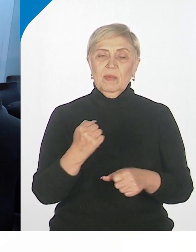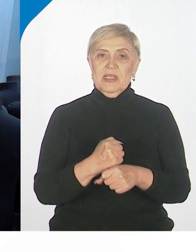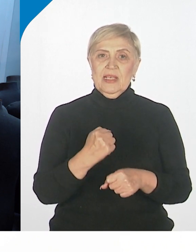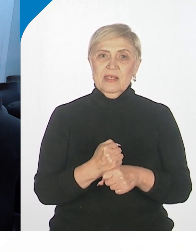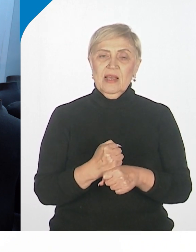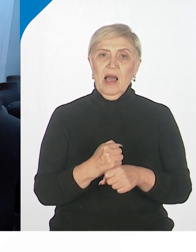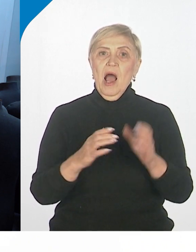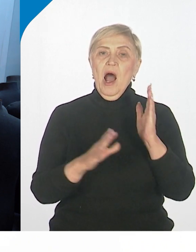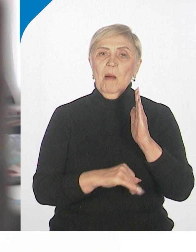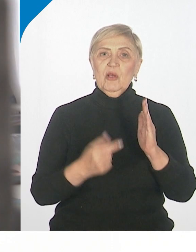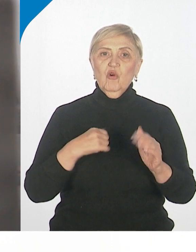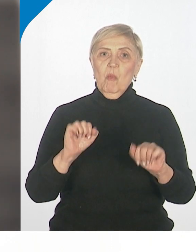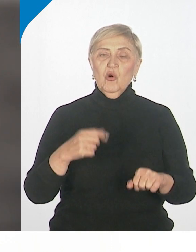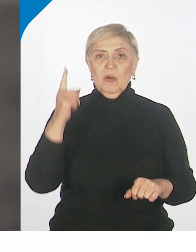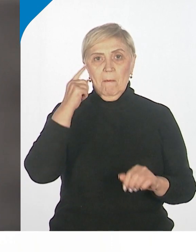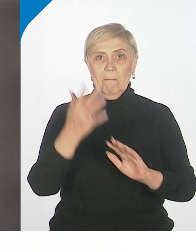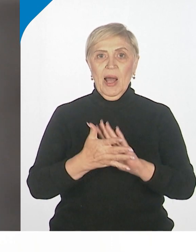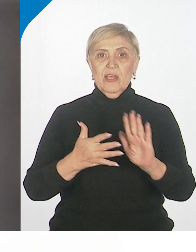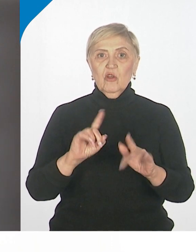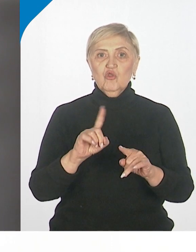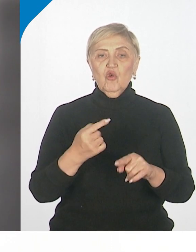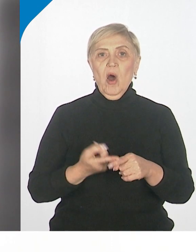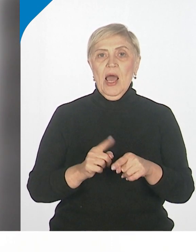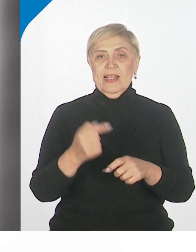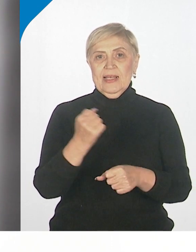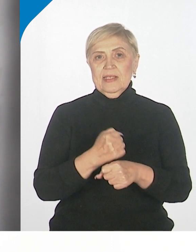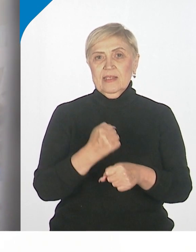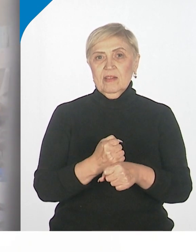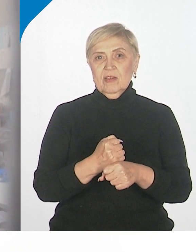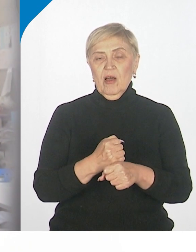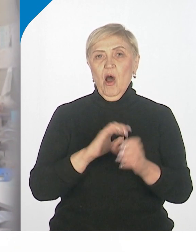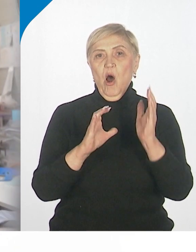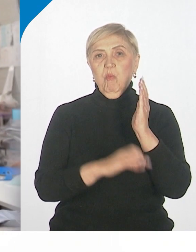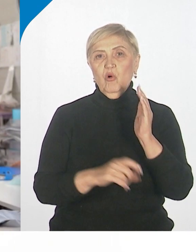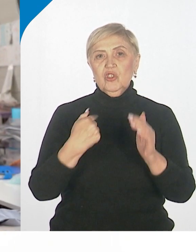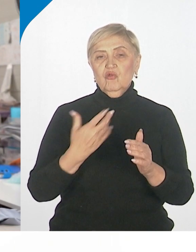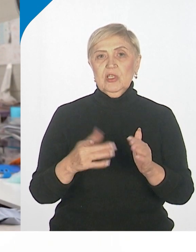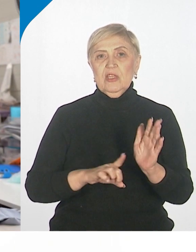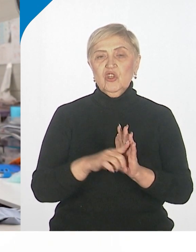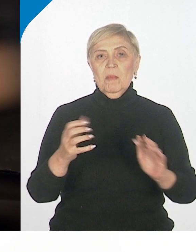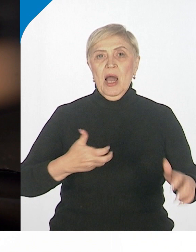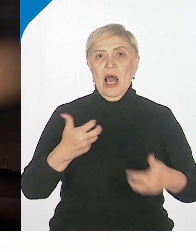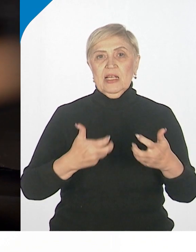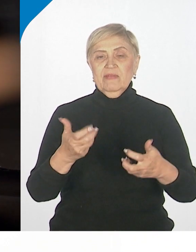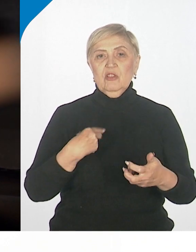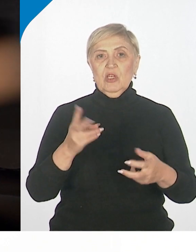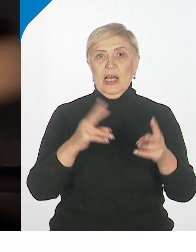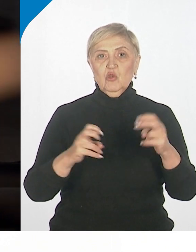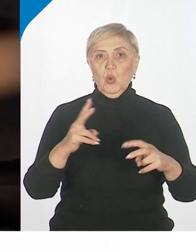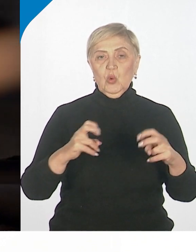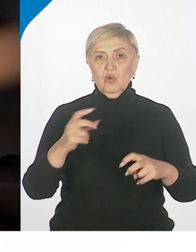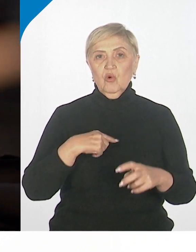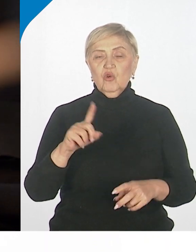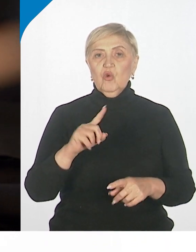только потом мы можем понять что это после мы начинаем уже разрабатывать конструкцию чтобы